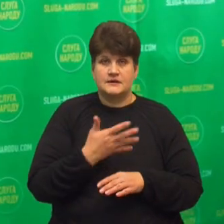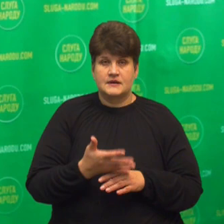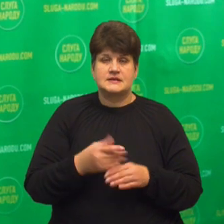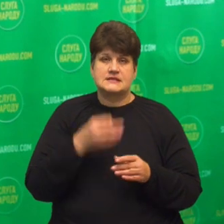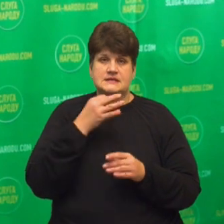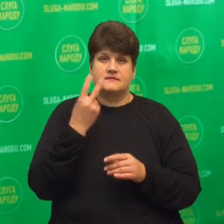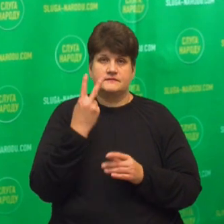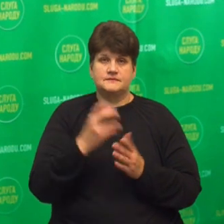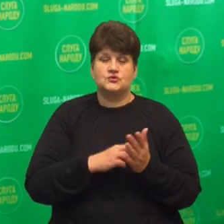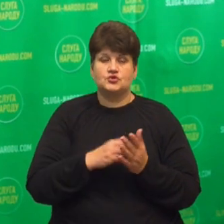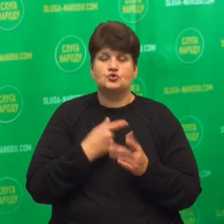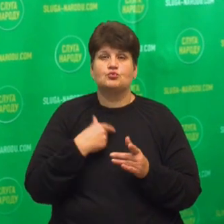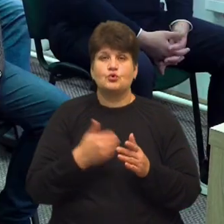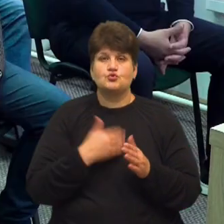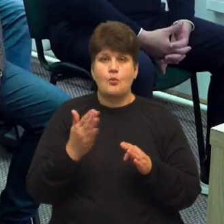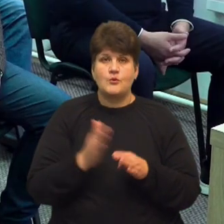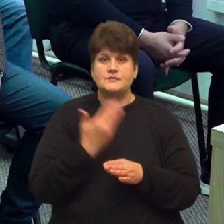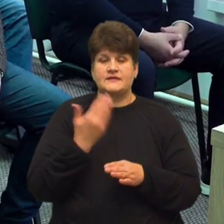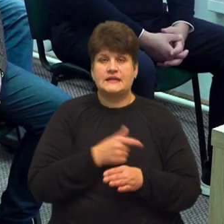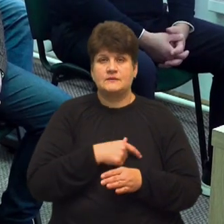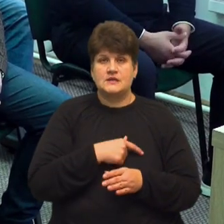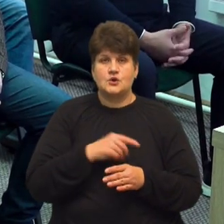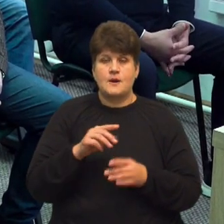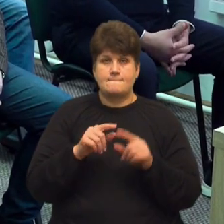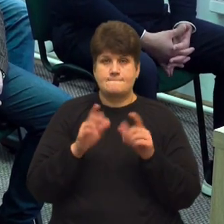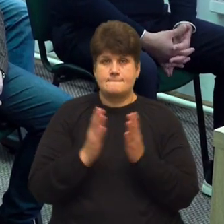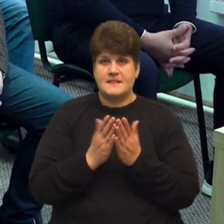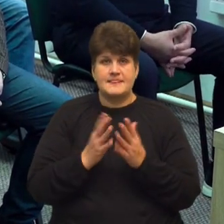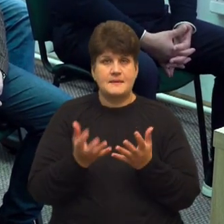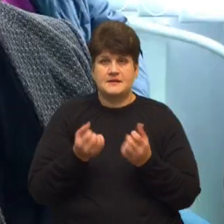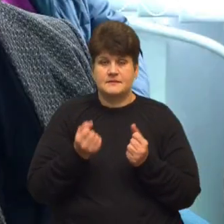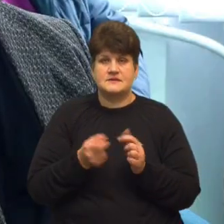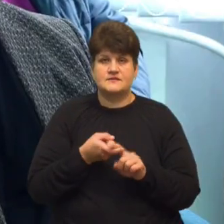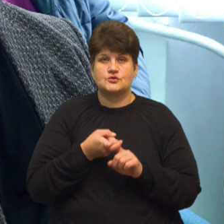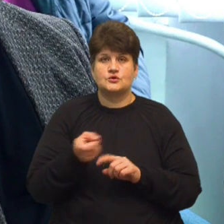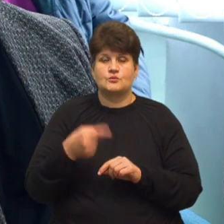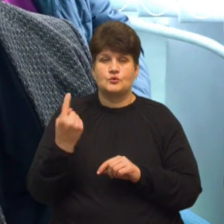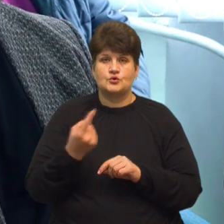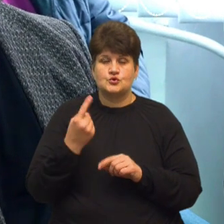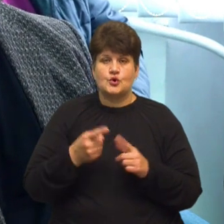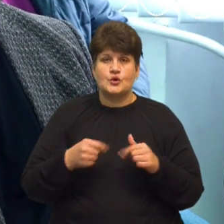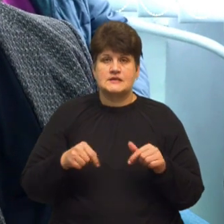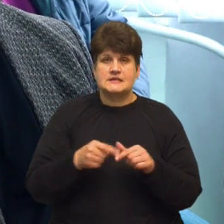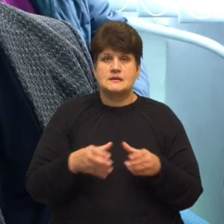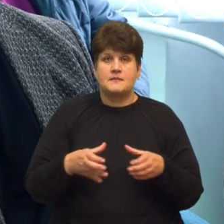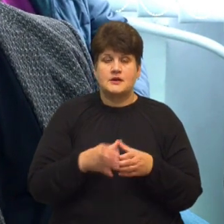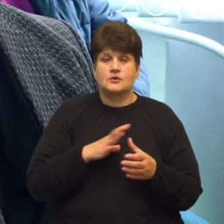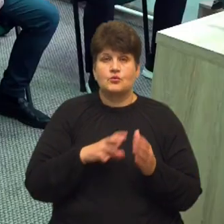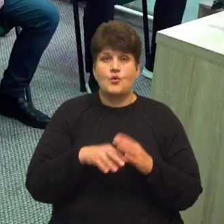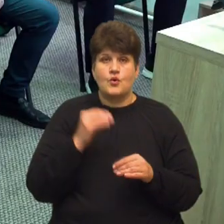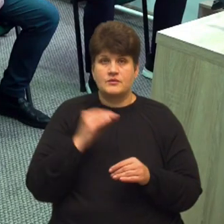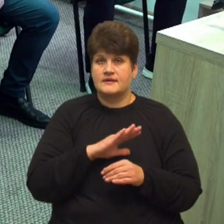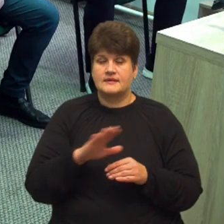позбавити депутатського мандата. Не підтримує зв'язок з Тернопільською обласною організацією партії, від якої він був обраний. Не